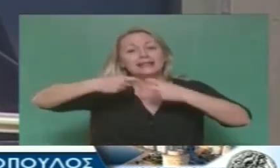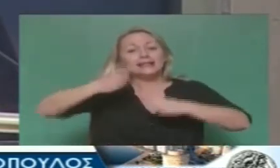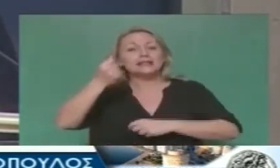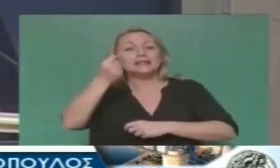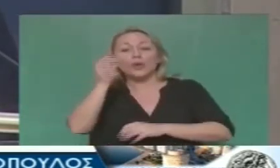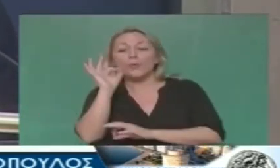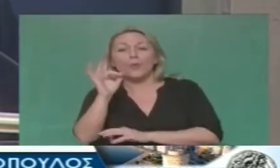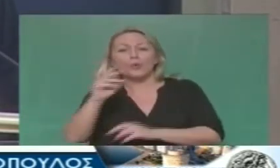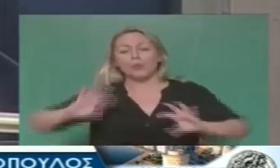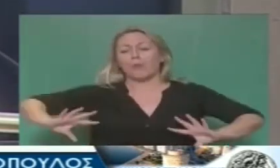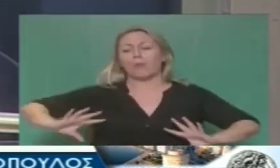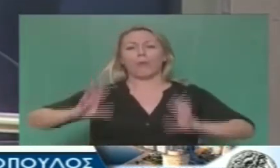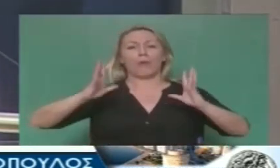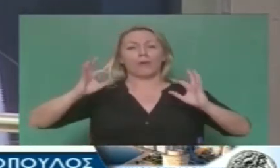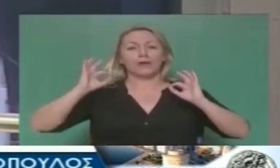Τεράστιες εξεγέρσεις.